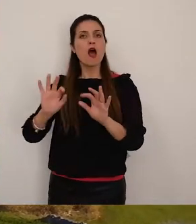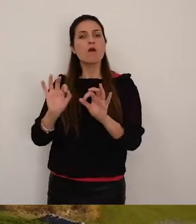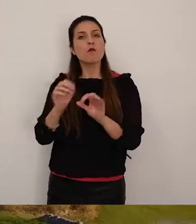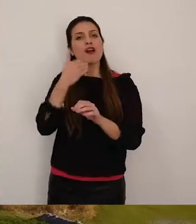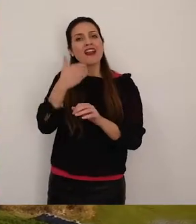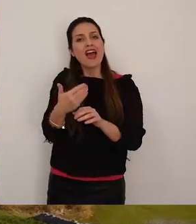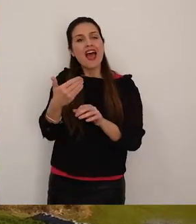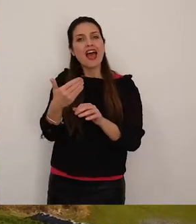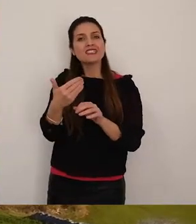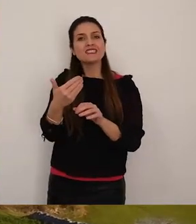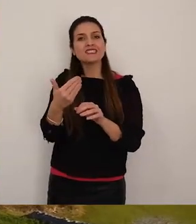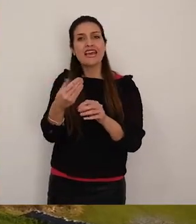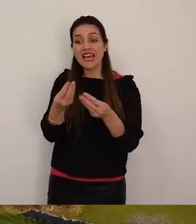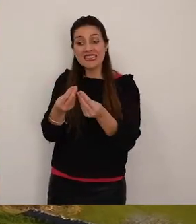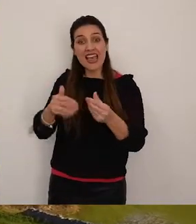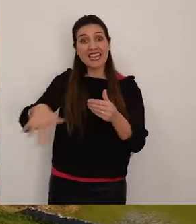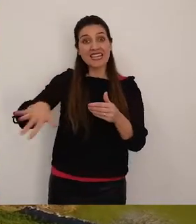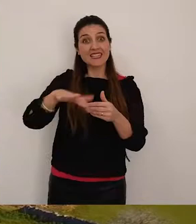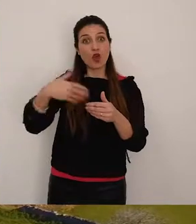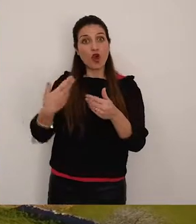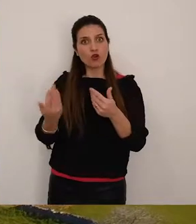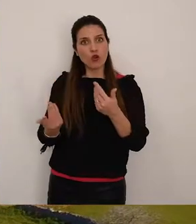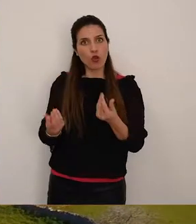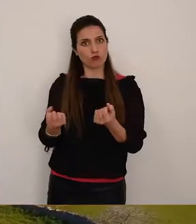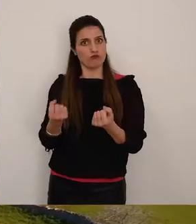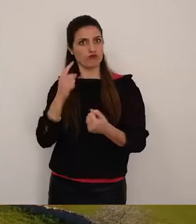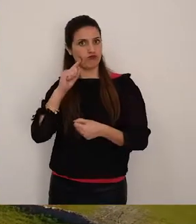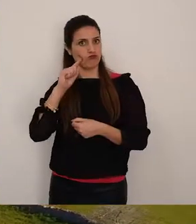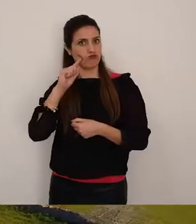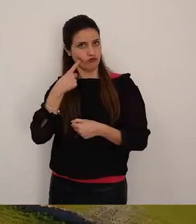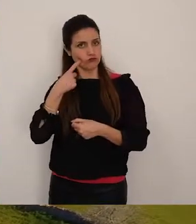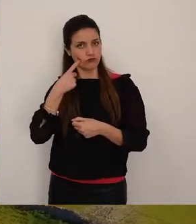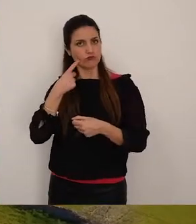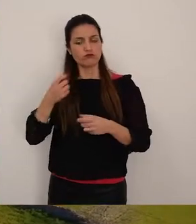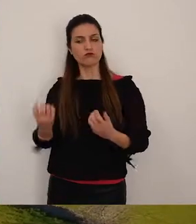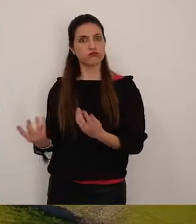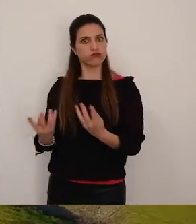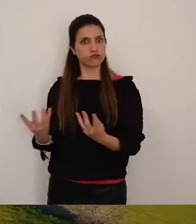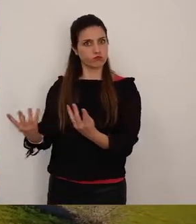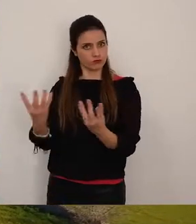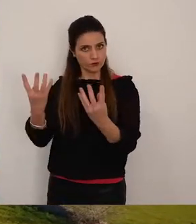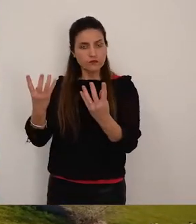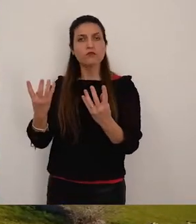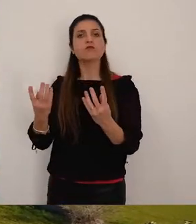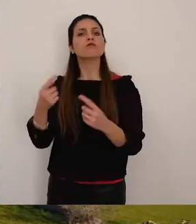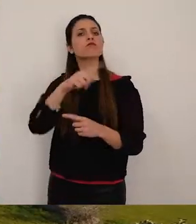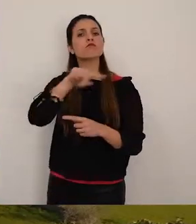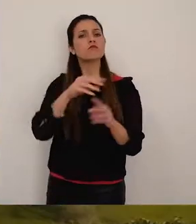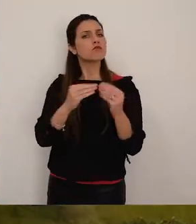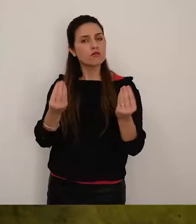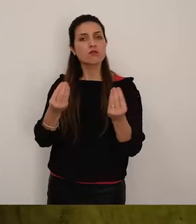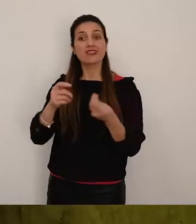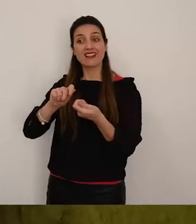centralità grazie anche alla fertilità del territorio circostante loro infatti trasformarono questi